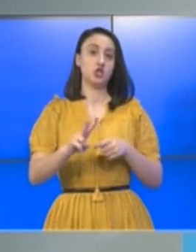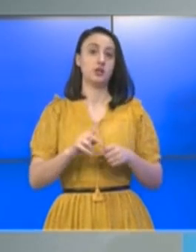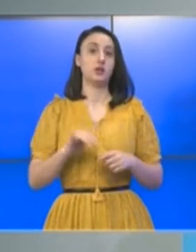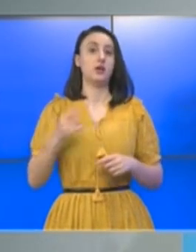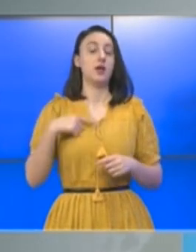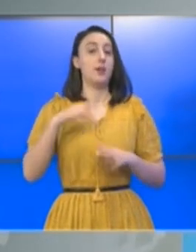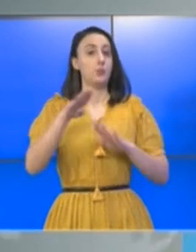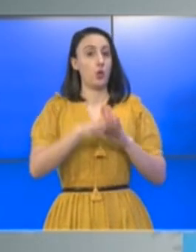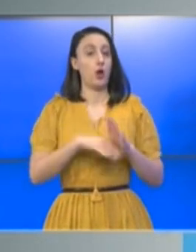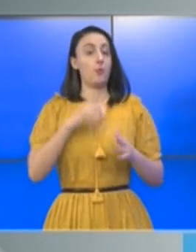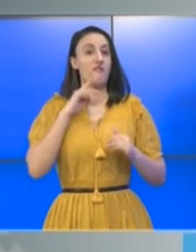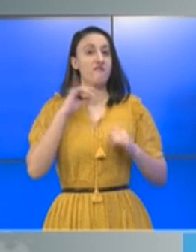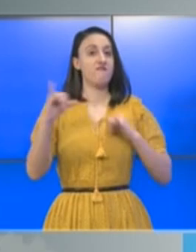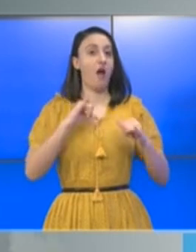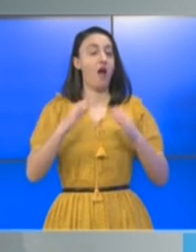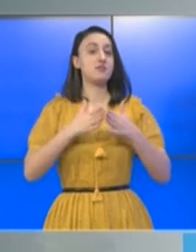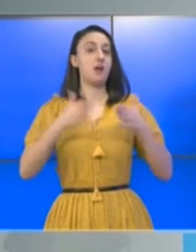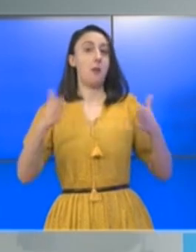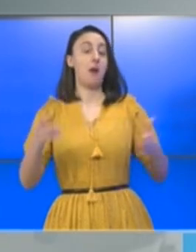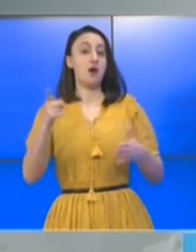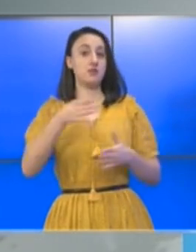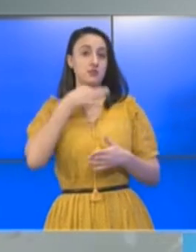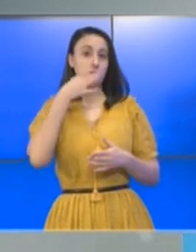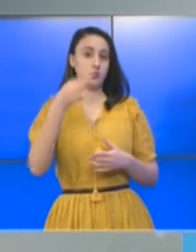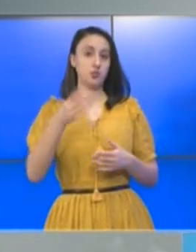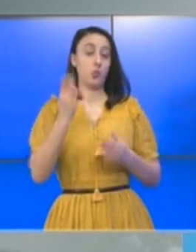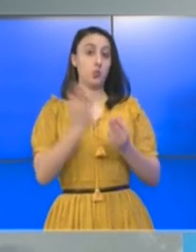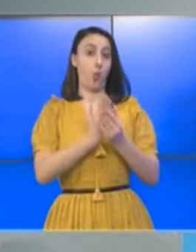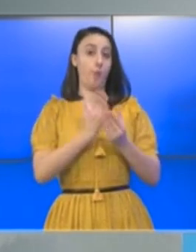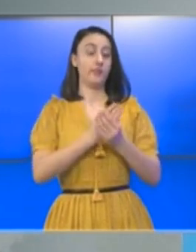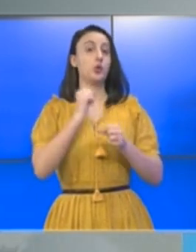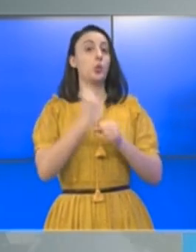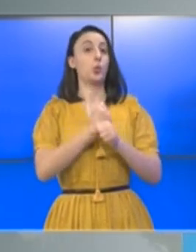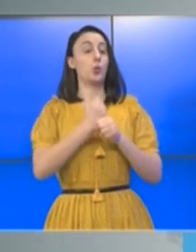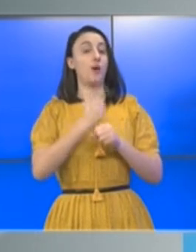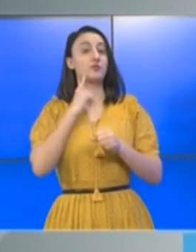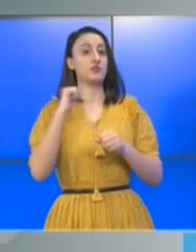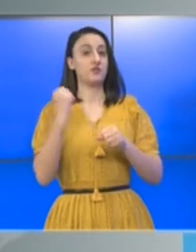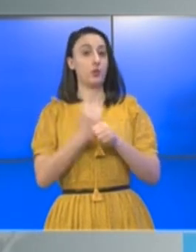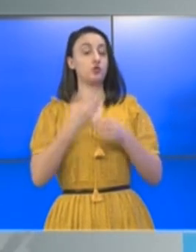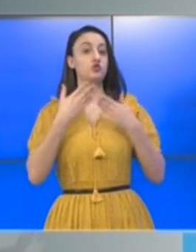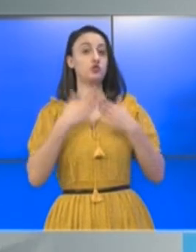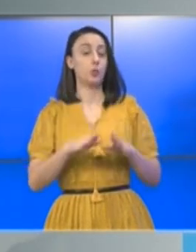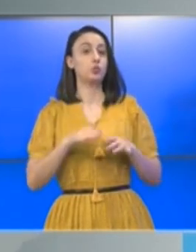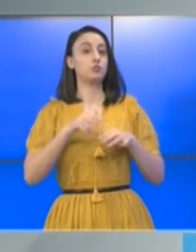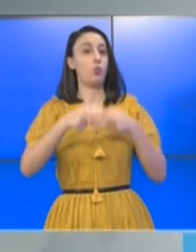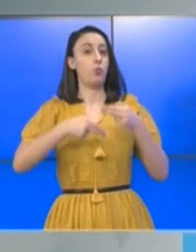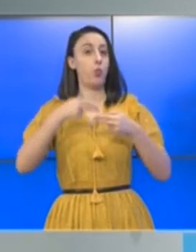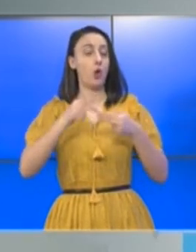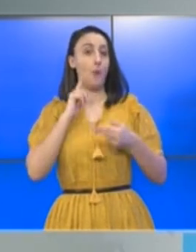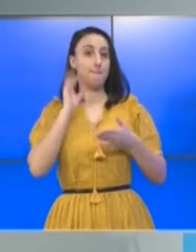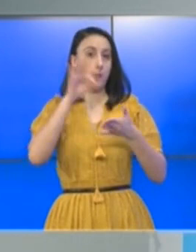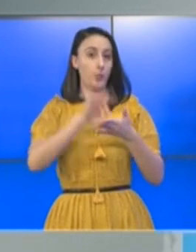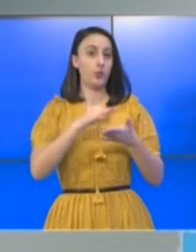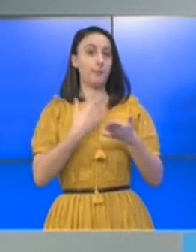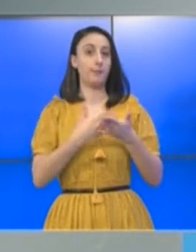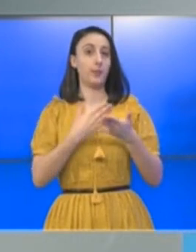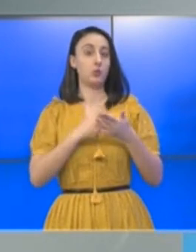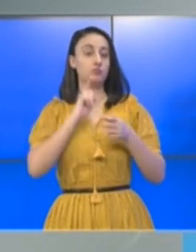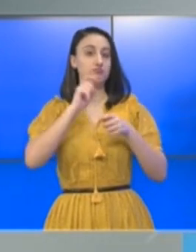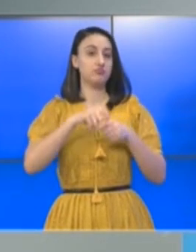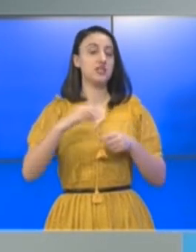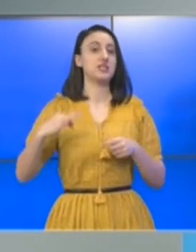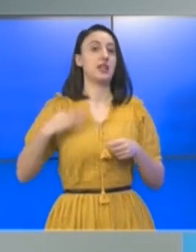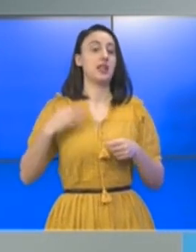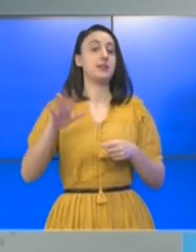tendențioase a programului Vacanța Mare. Acesta susține că documentul de lucru a fost elaborat la începutul pandemiei ca o propunere de intervenție